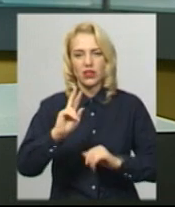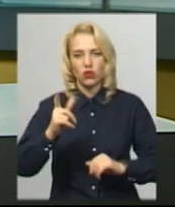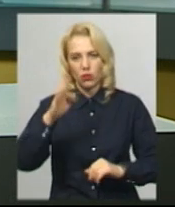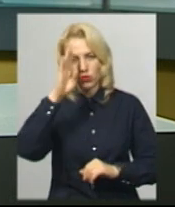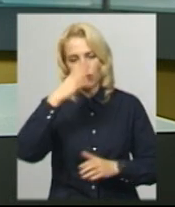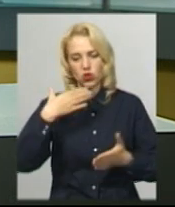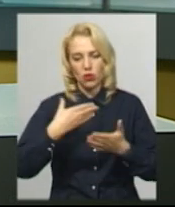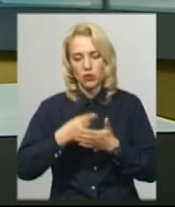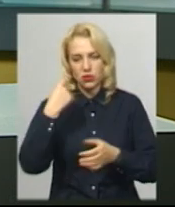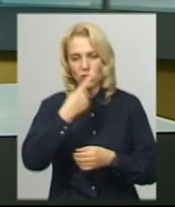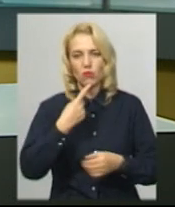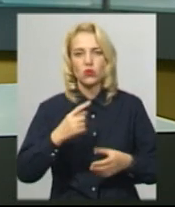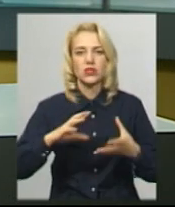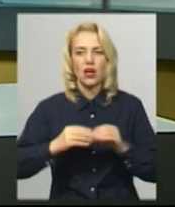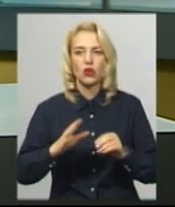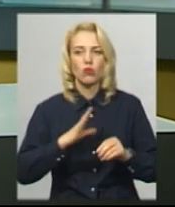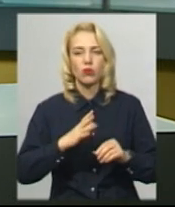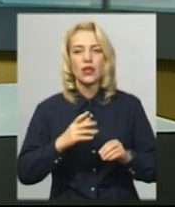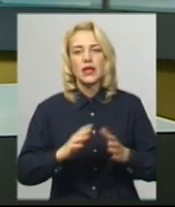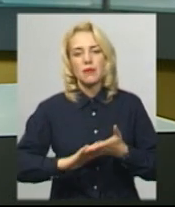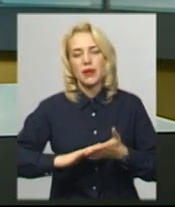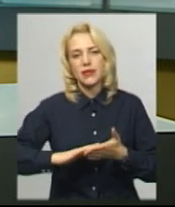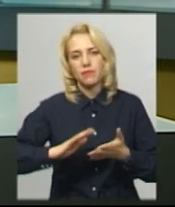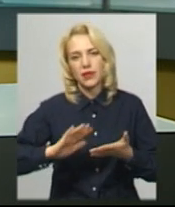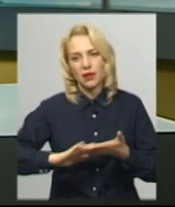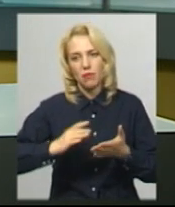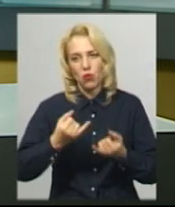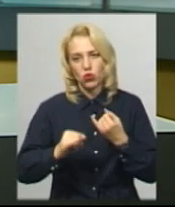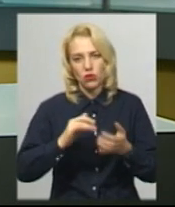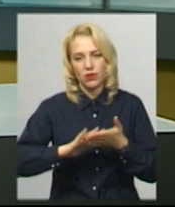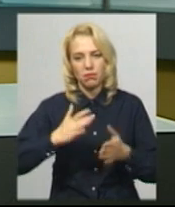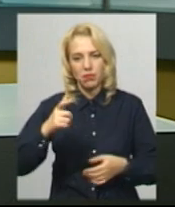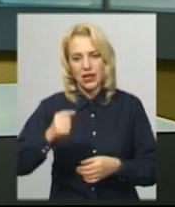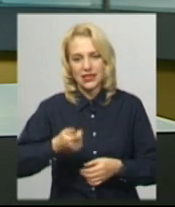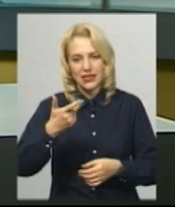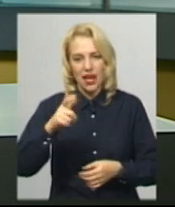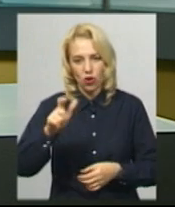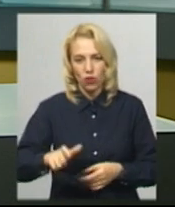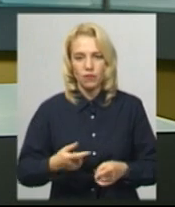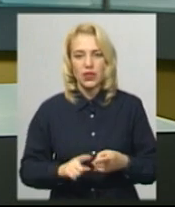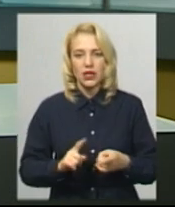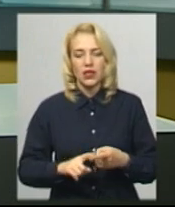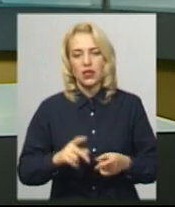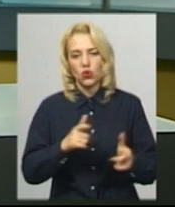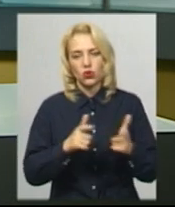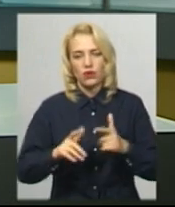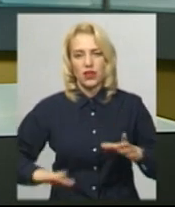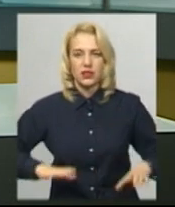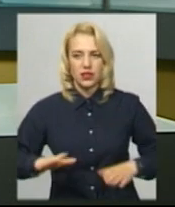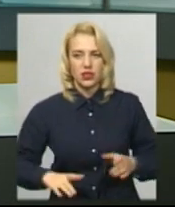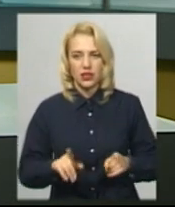Юнак в особистому заліку став бронзовим призером. До змагань спортсменів готували тренери Олександр Марчук, Олег Рудіч та Дмитро Дмитрач.